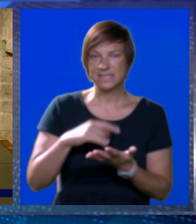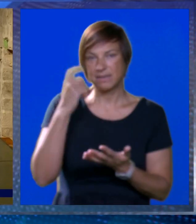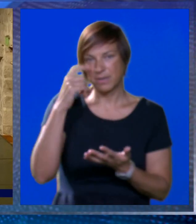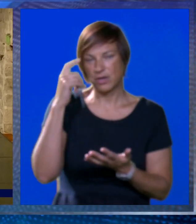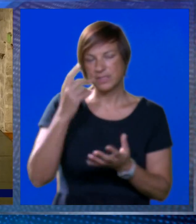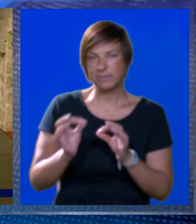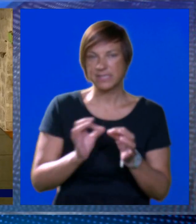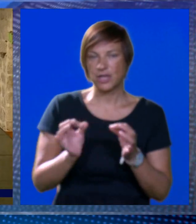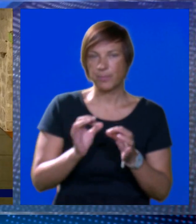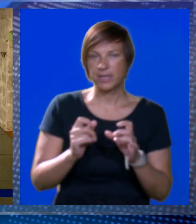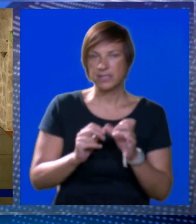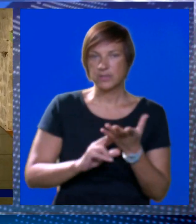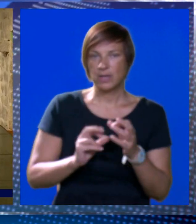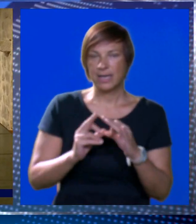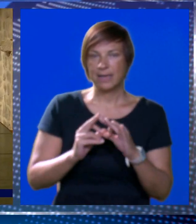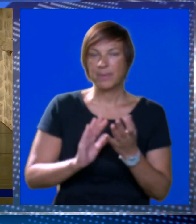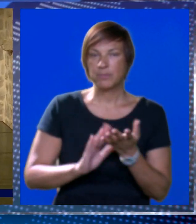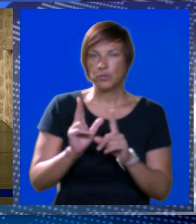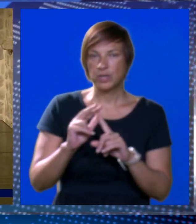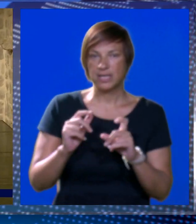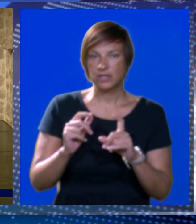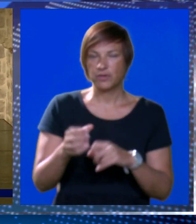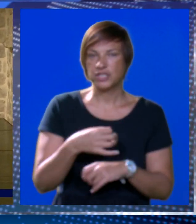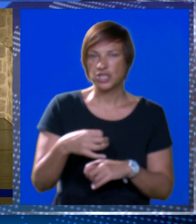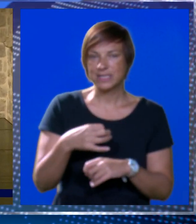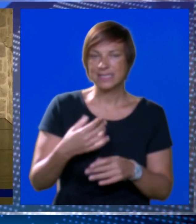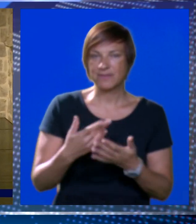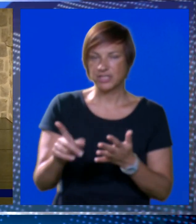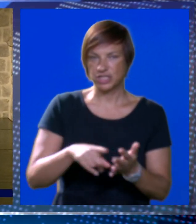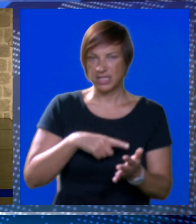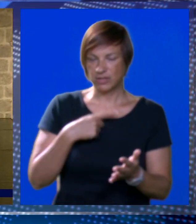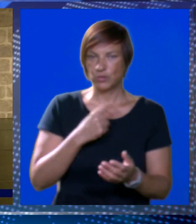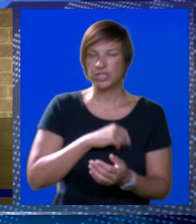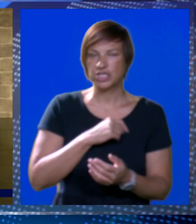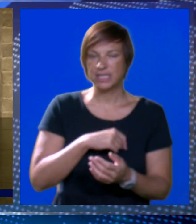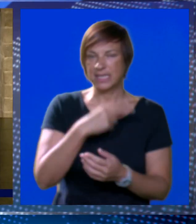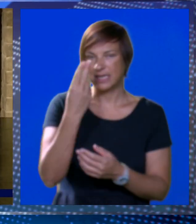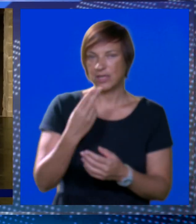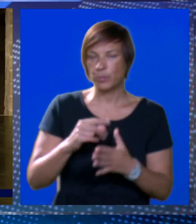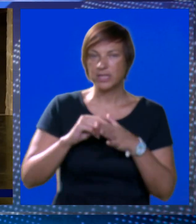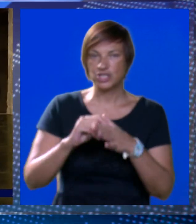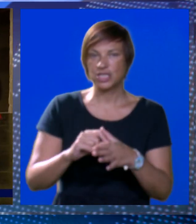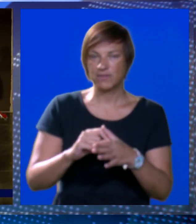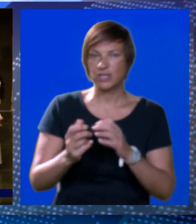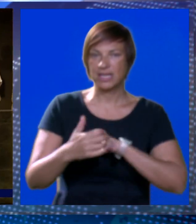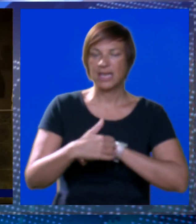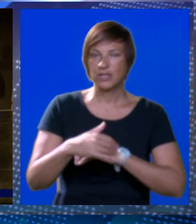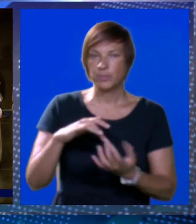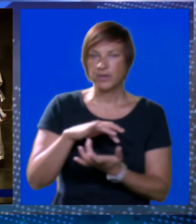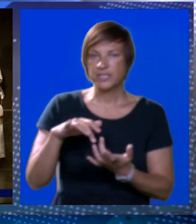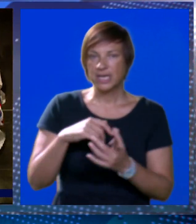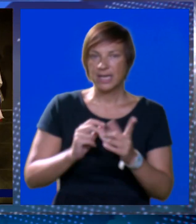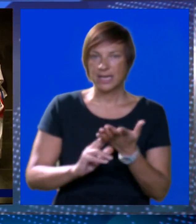osmislio je i pripremio Sulejman Sule Muratović, osnivač, te dugogodišnji direktor i umjetnički rukovoditelj